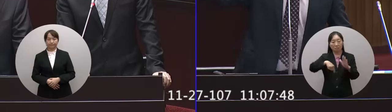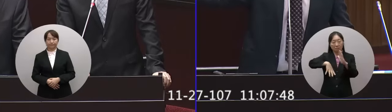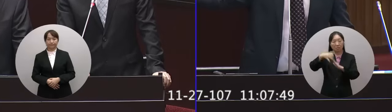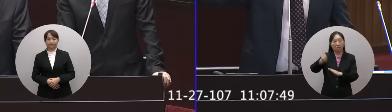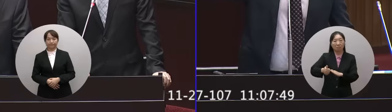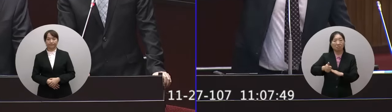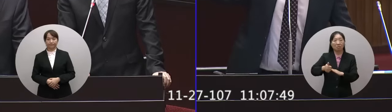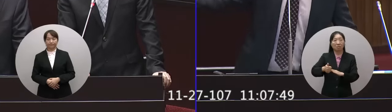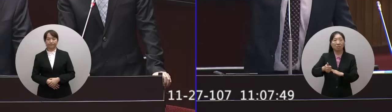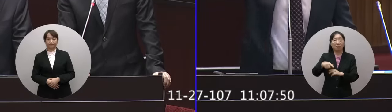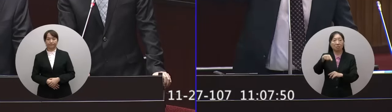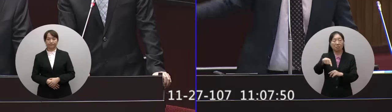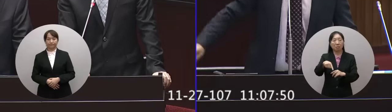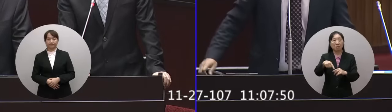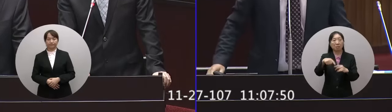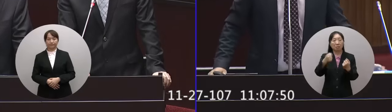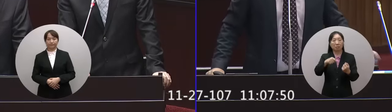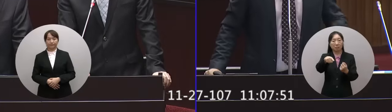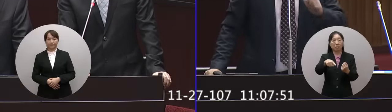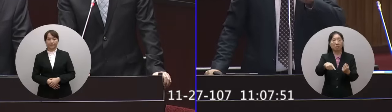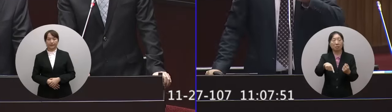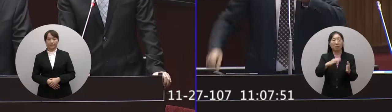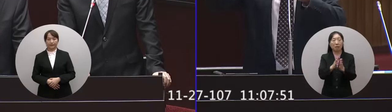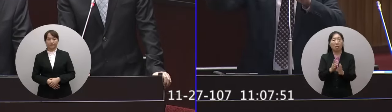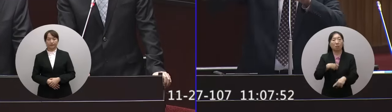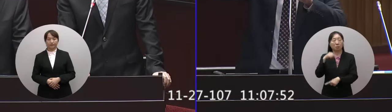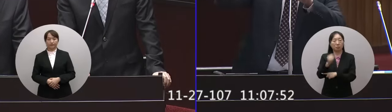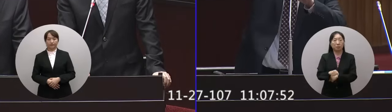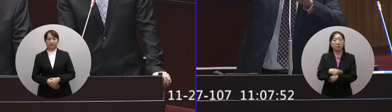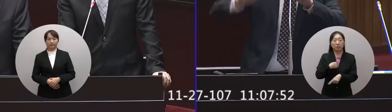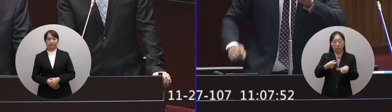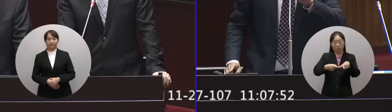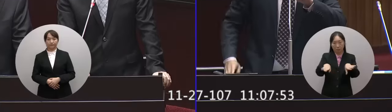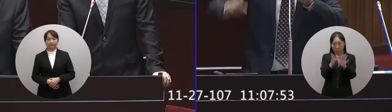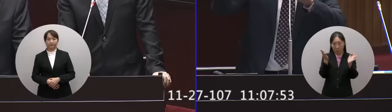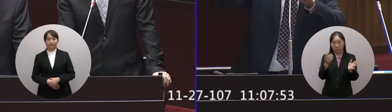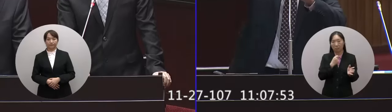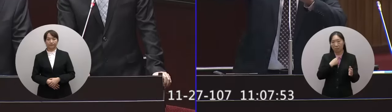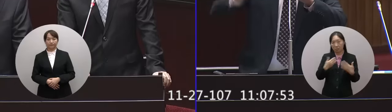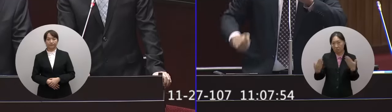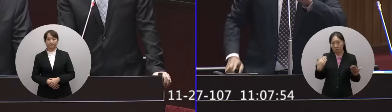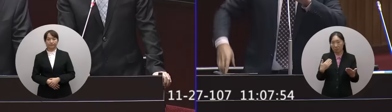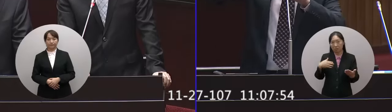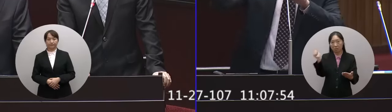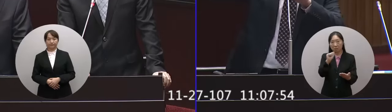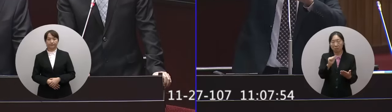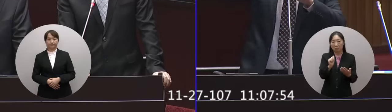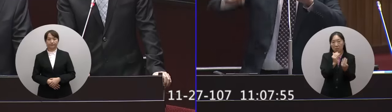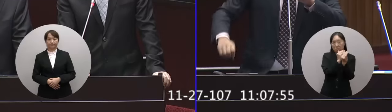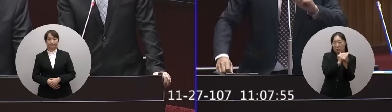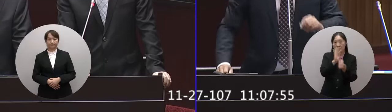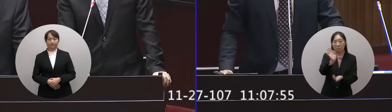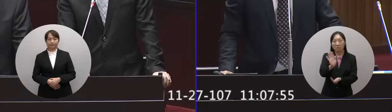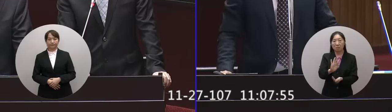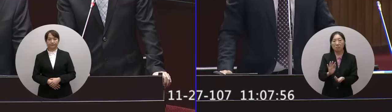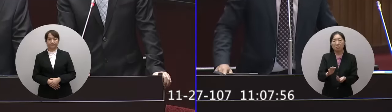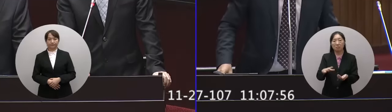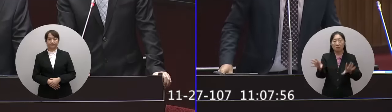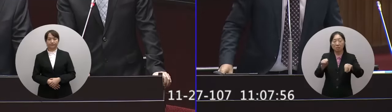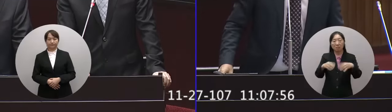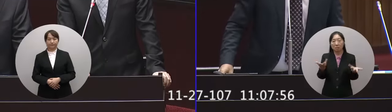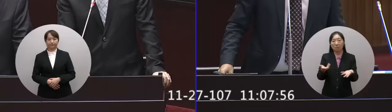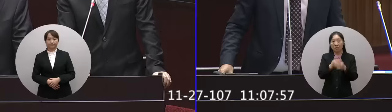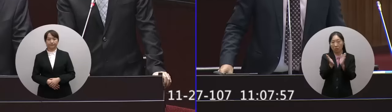第一時間在這裡給大家做的莊嚴承諾公開透明絕不隱瞞所有的資訊都揭露